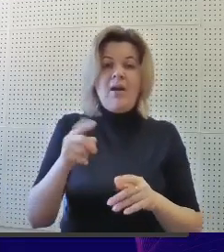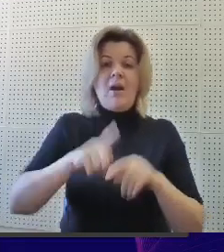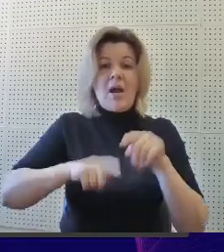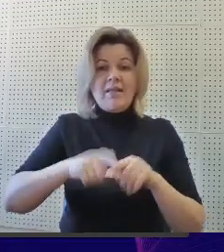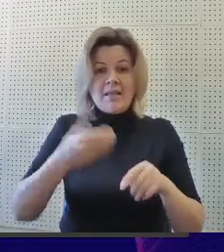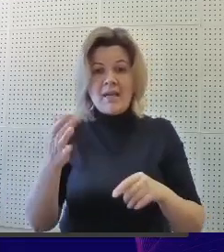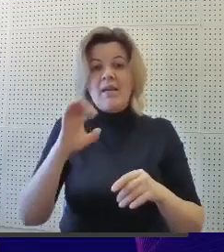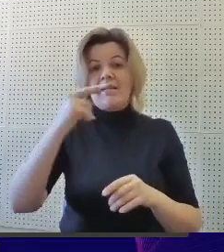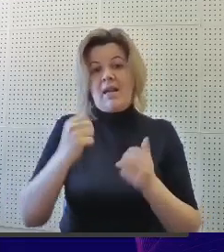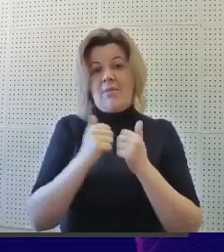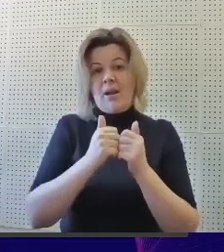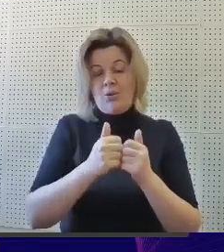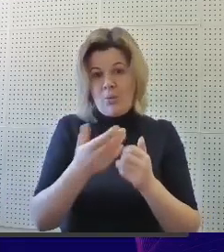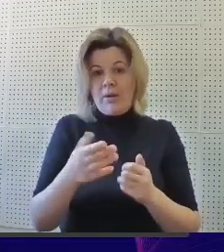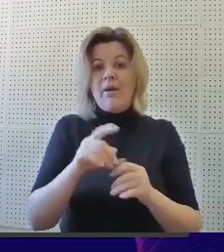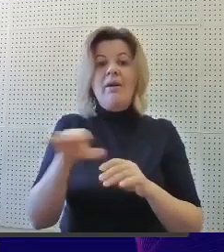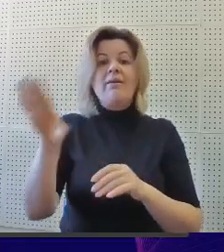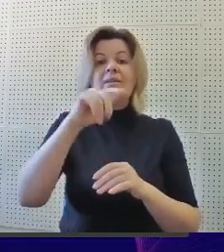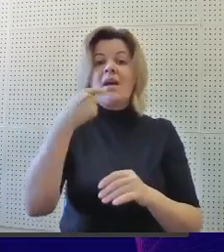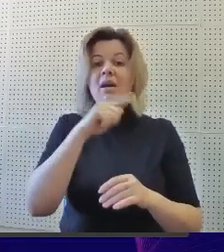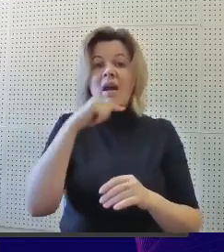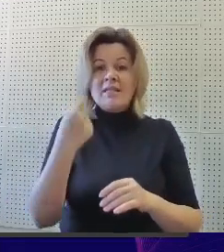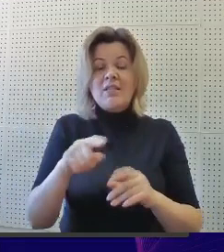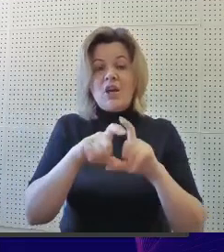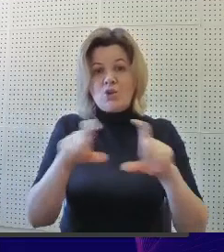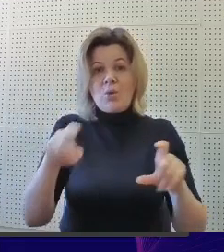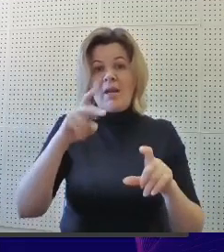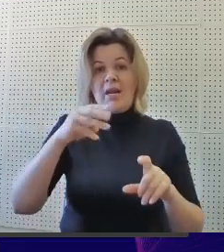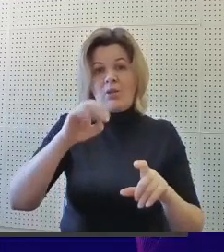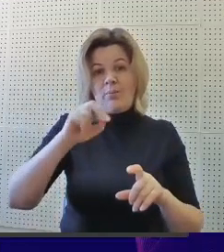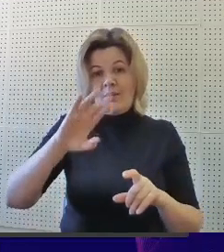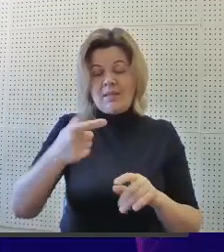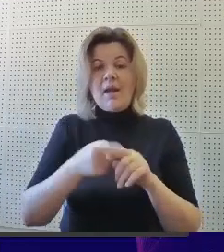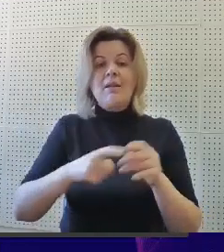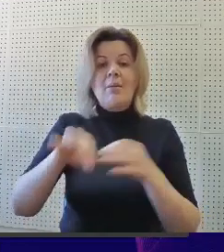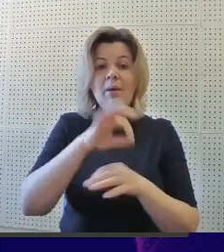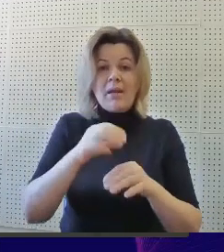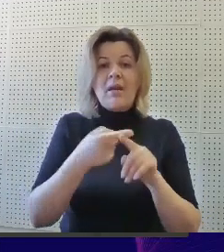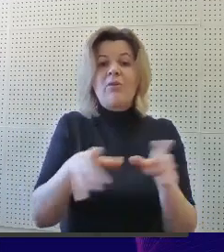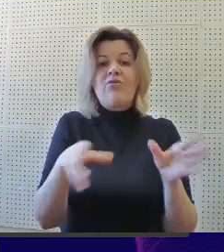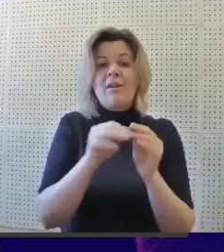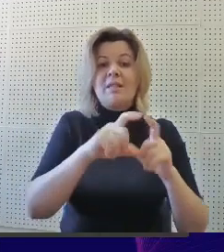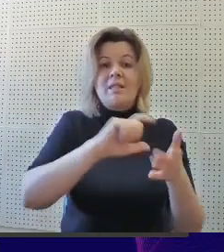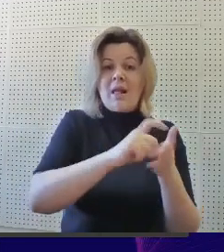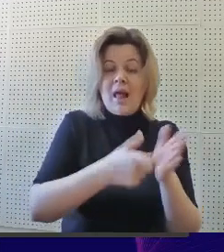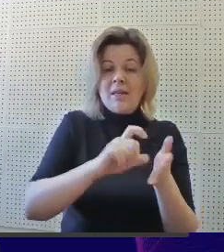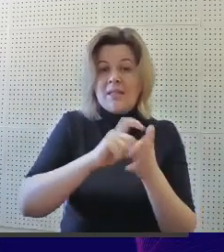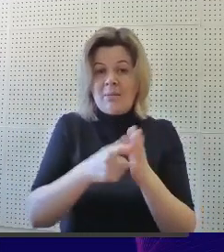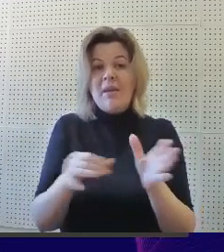социальными партнерами. Всероссийская школьная летопись это проект, который вместе с классами и образовательными